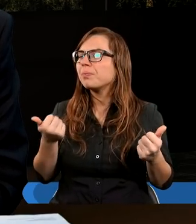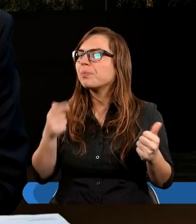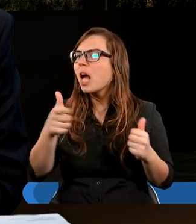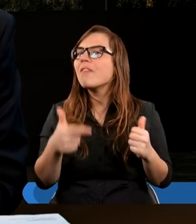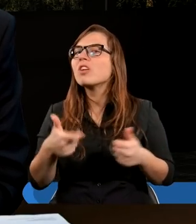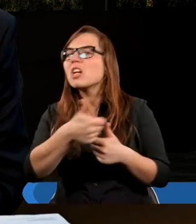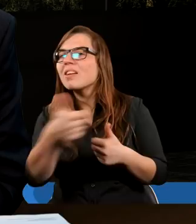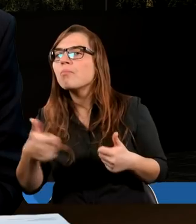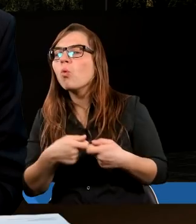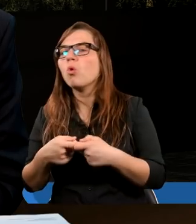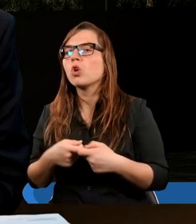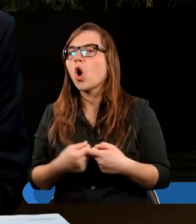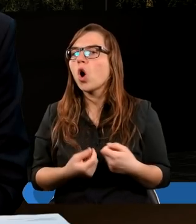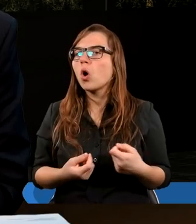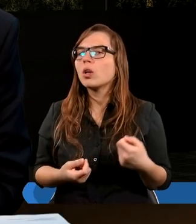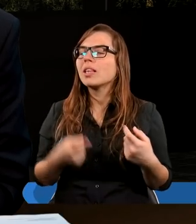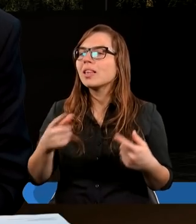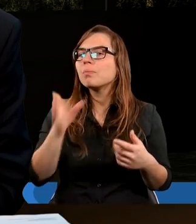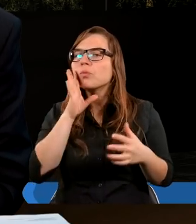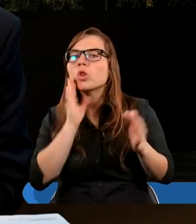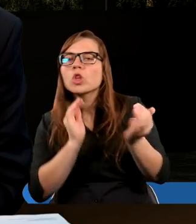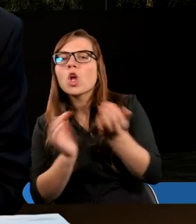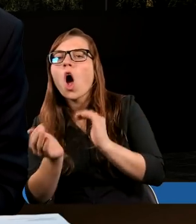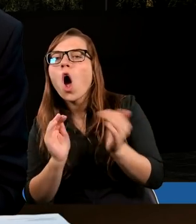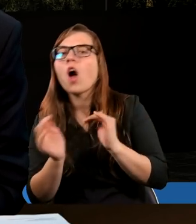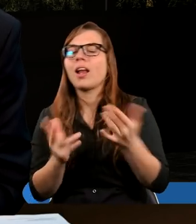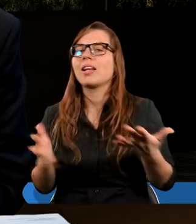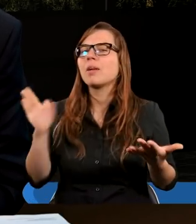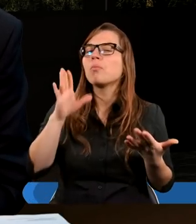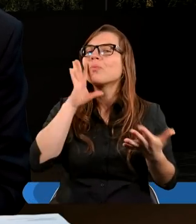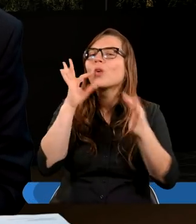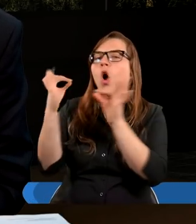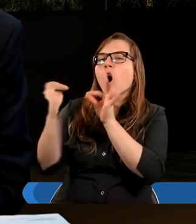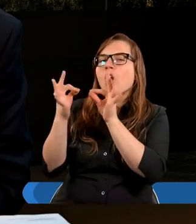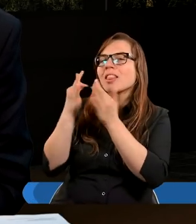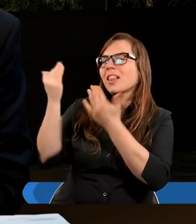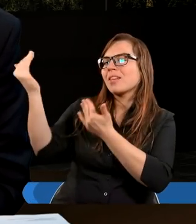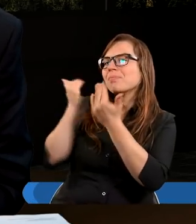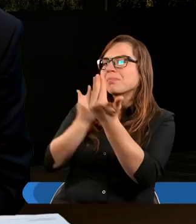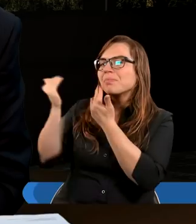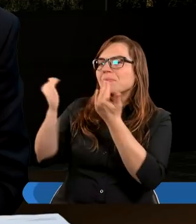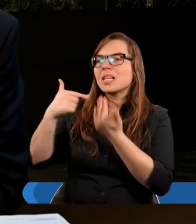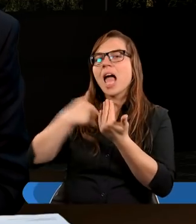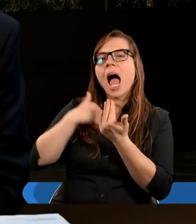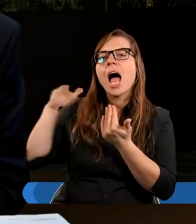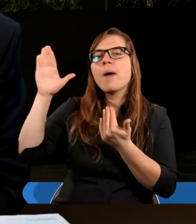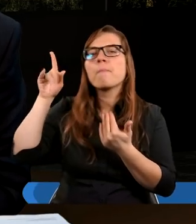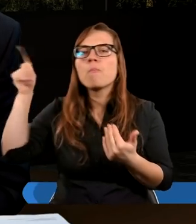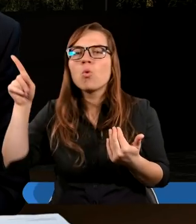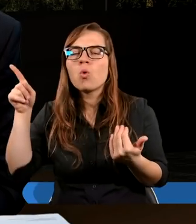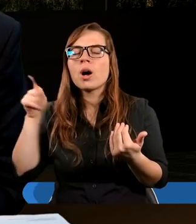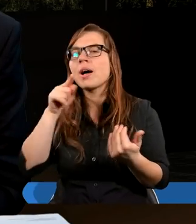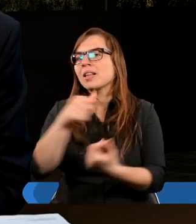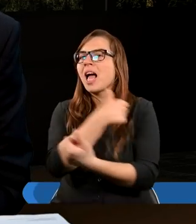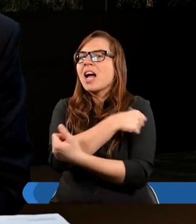wspólnoty tą cząstkę bycia z Bogiem, czy swojej relacji z Bogiem, prawda. I właśnie taka wspólnota